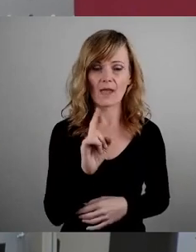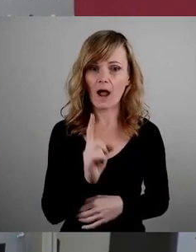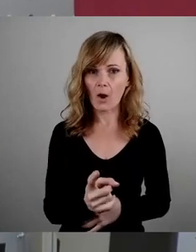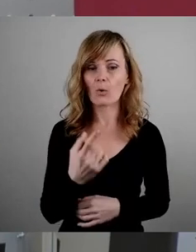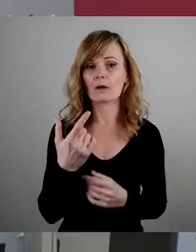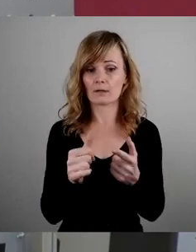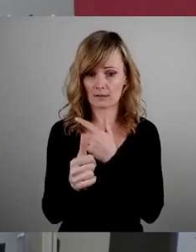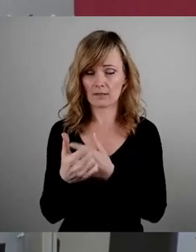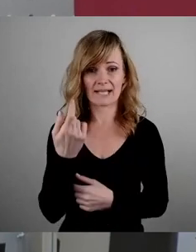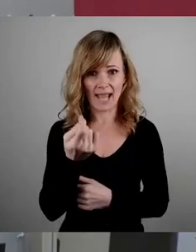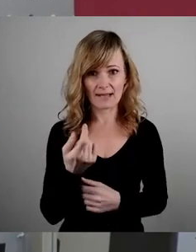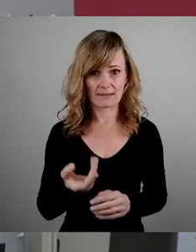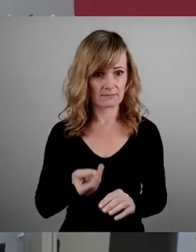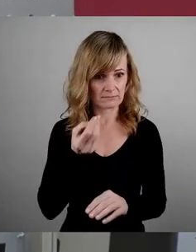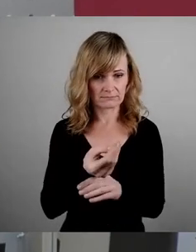Geld in die Stadt.